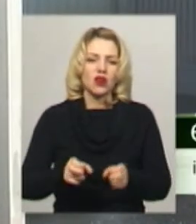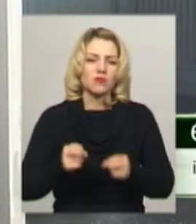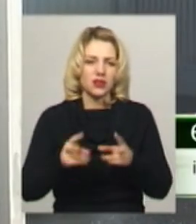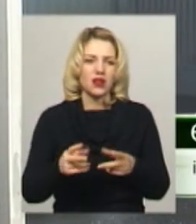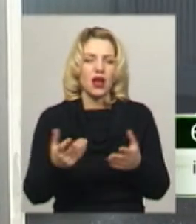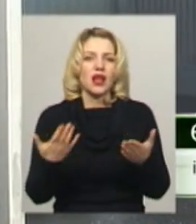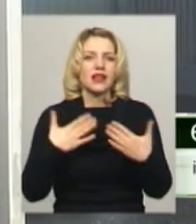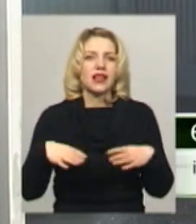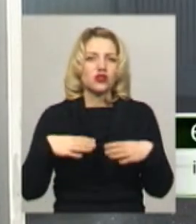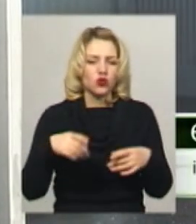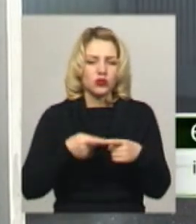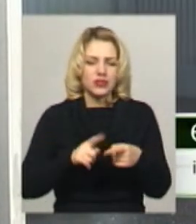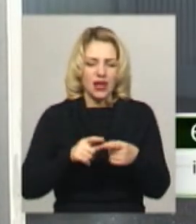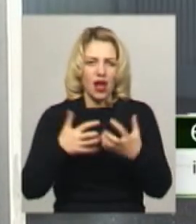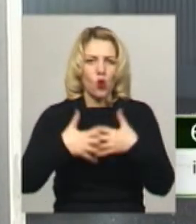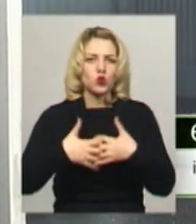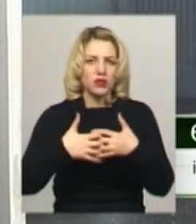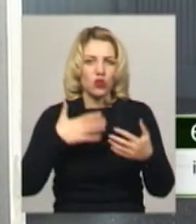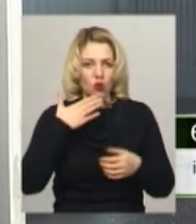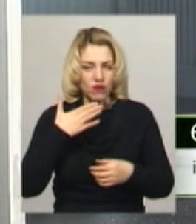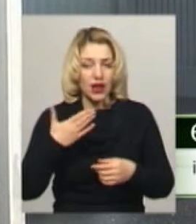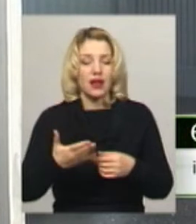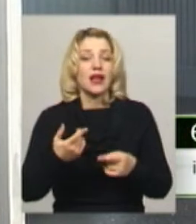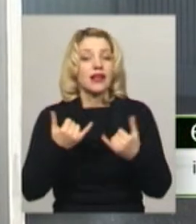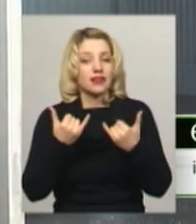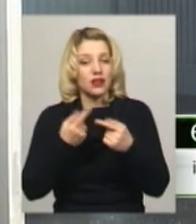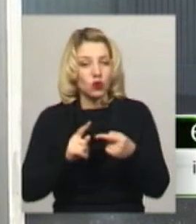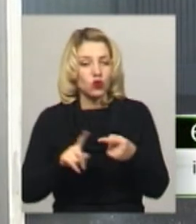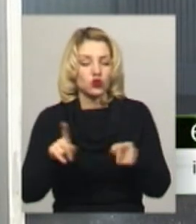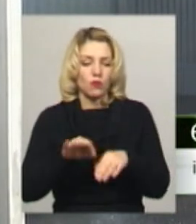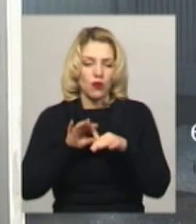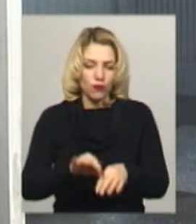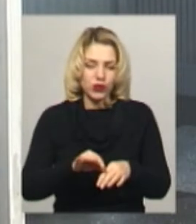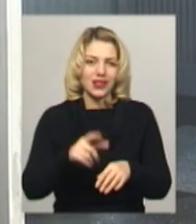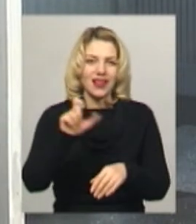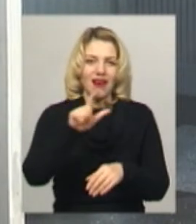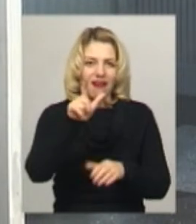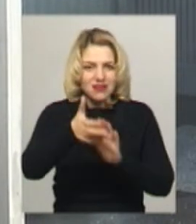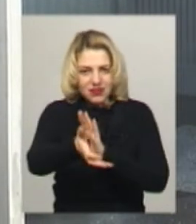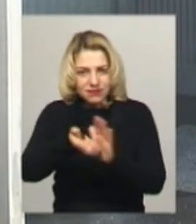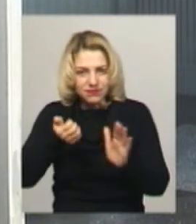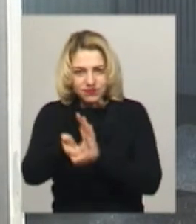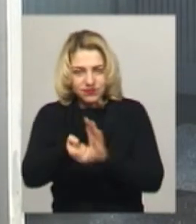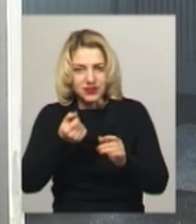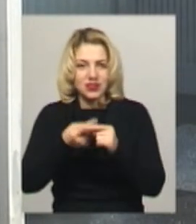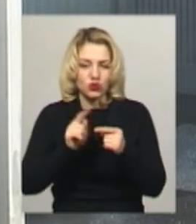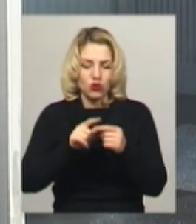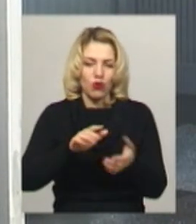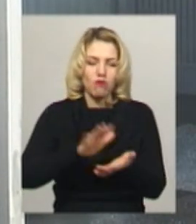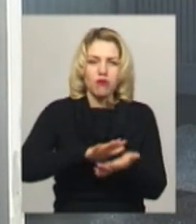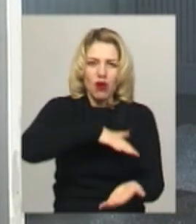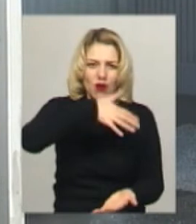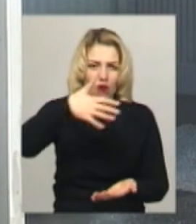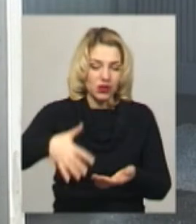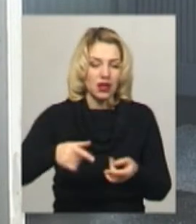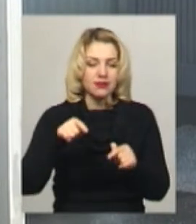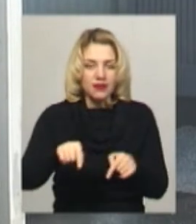установка? Вона призначена для того, щоб проводити дегазацію полігону. В тілі самого полігону знаходиться